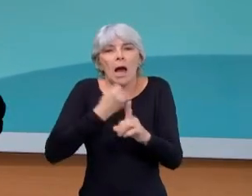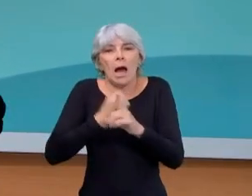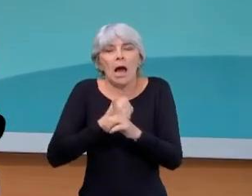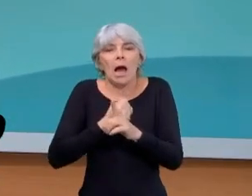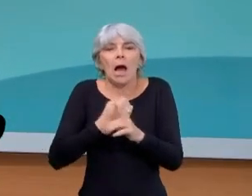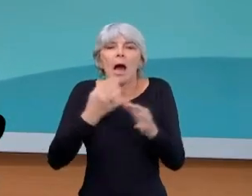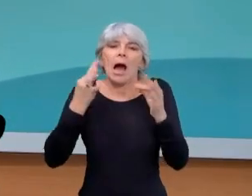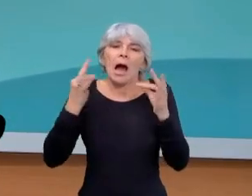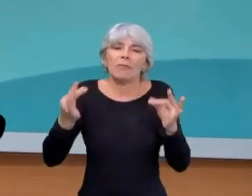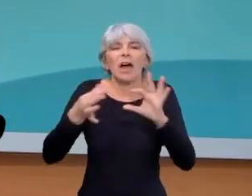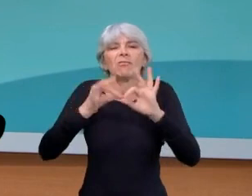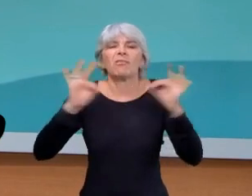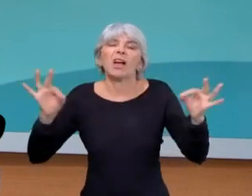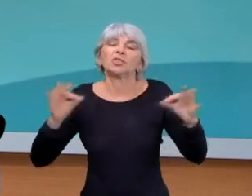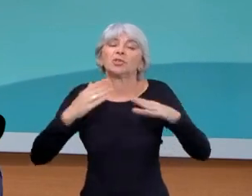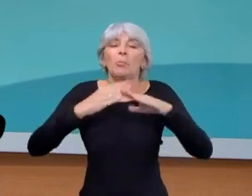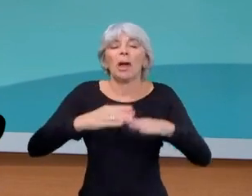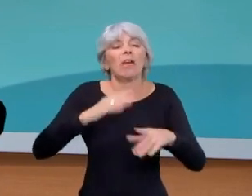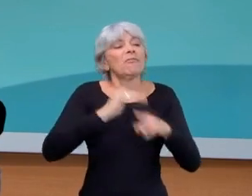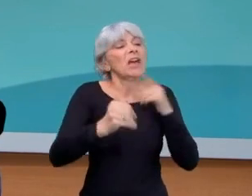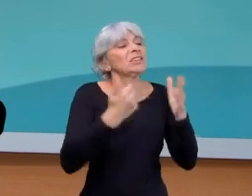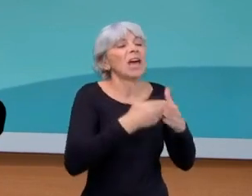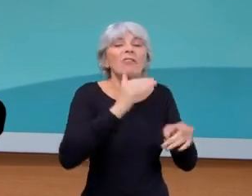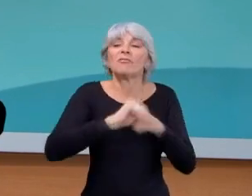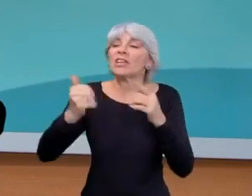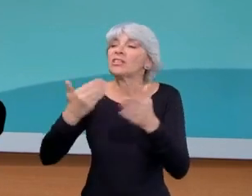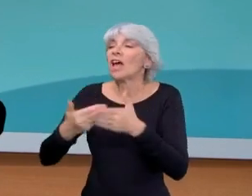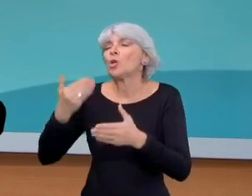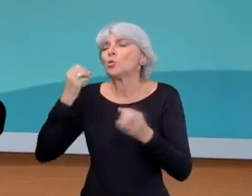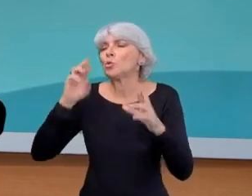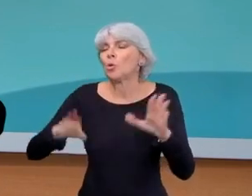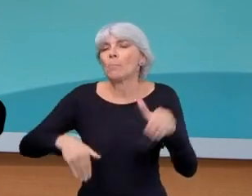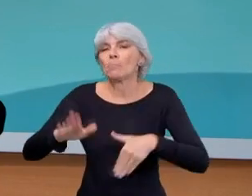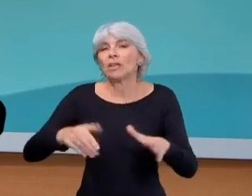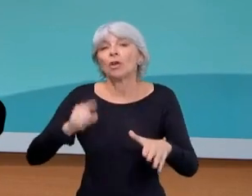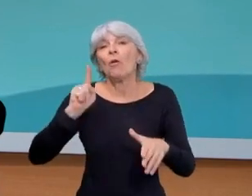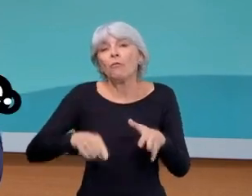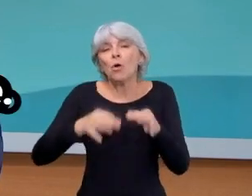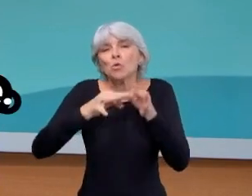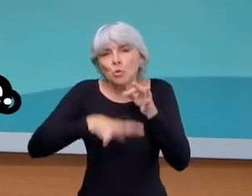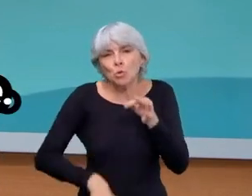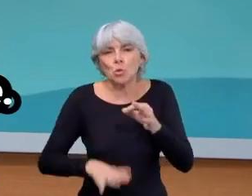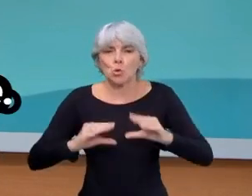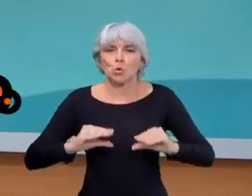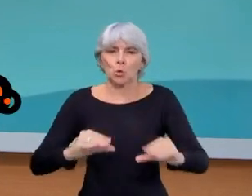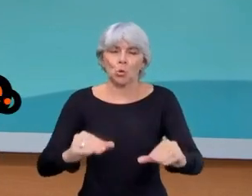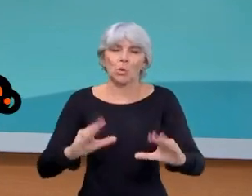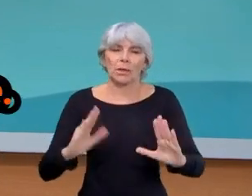les anathèmes et les phrases toutes faites qui nous disent « faites-ci, faites-ça, vous allez voir, allait mieux si on n'a pas la solution de mise en application derrière. »